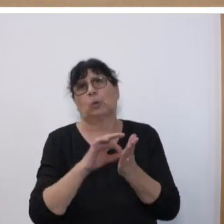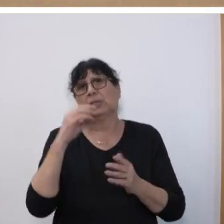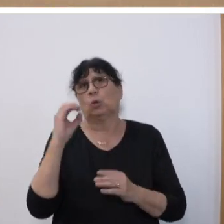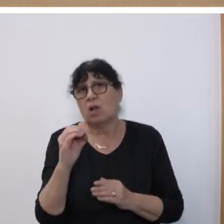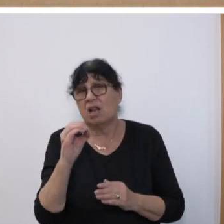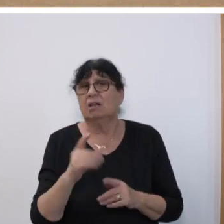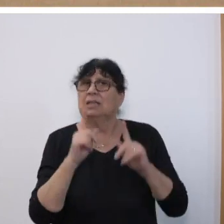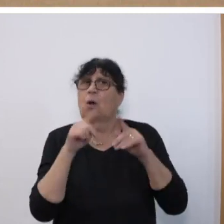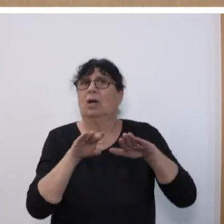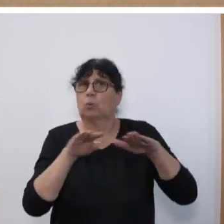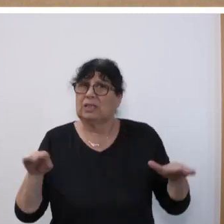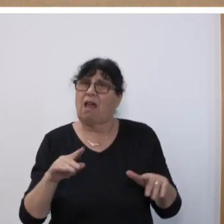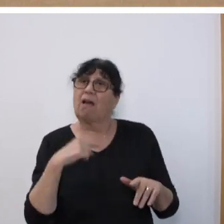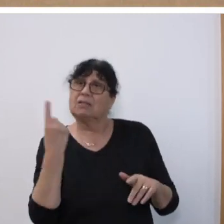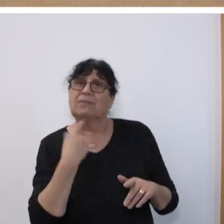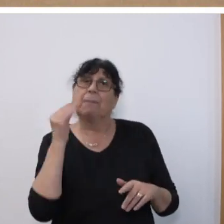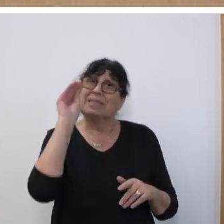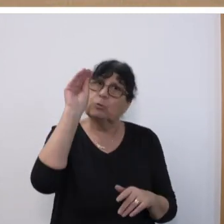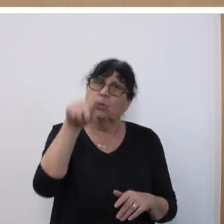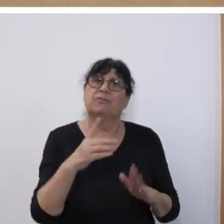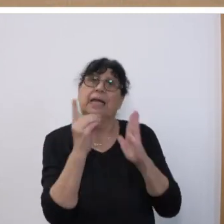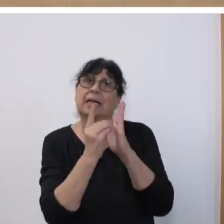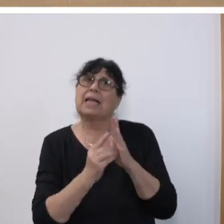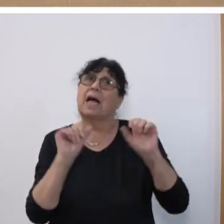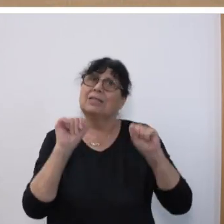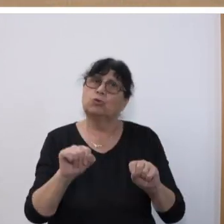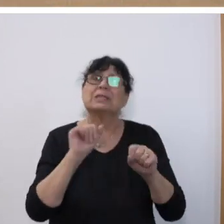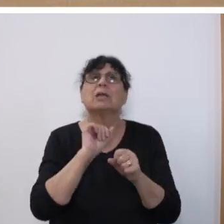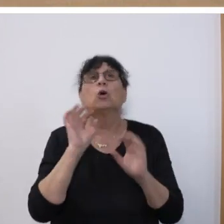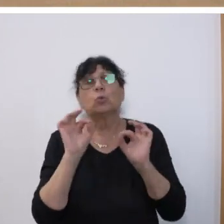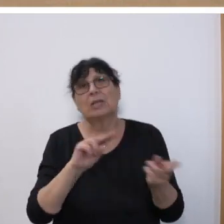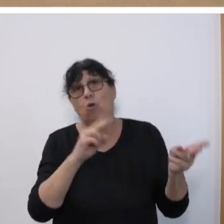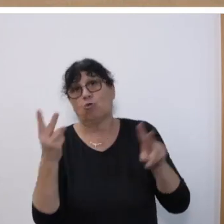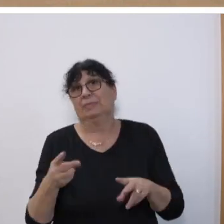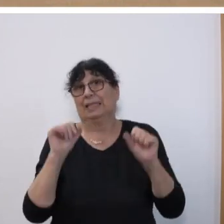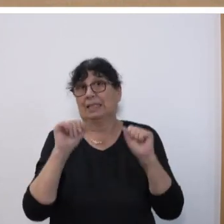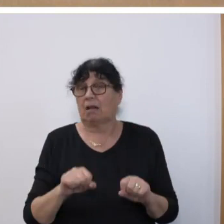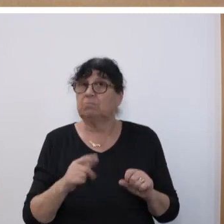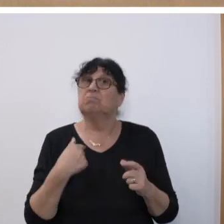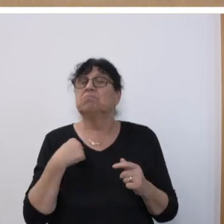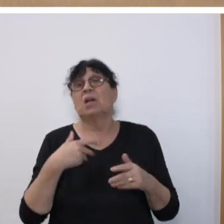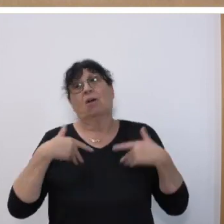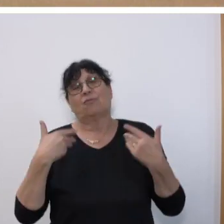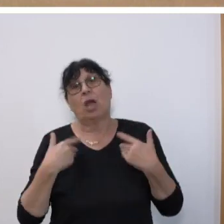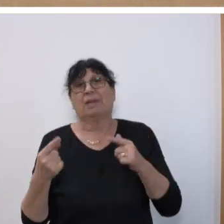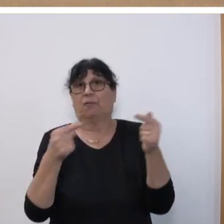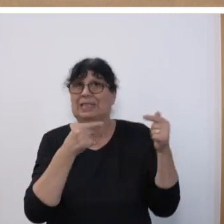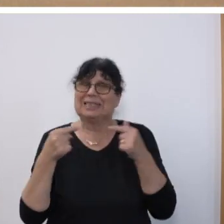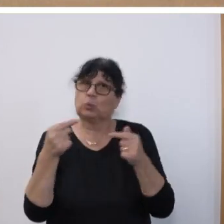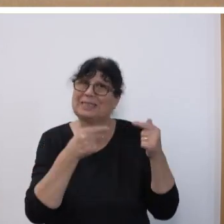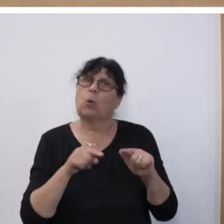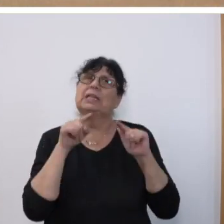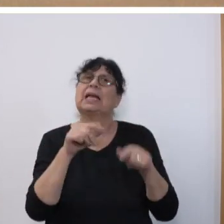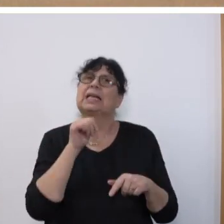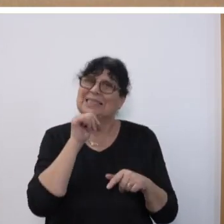Grundlage, dass wir in Zukunft auch den Datenschutz gut in die Umsetzung bringen. Ich freue mich auf die Diskussion und vor allem auf Ihre Zustimmung